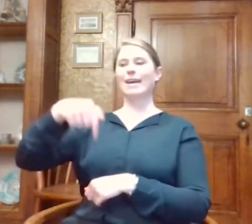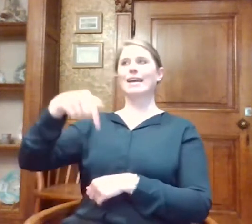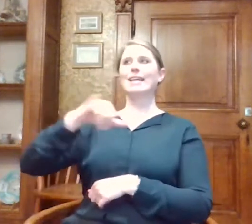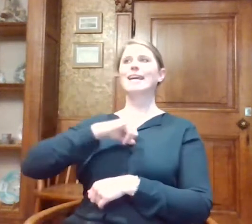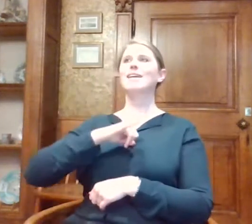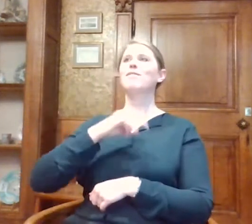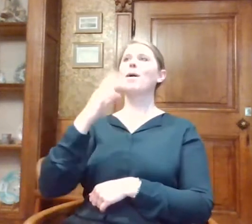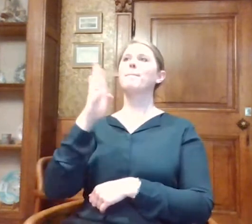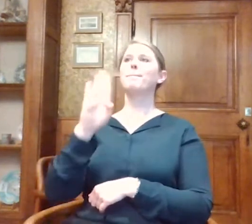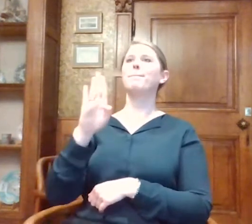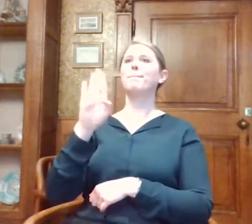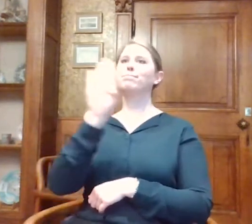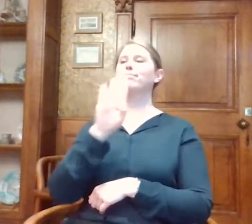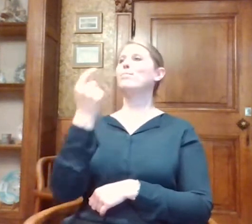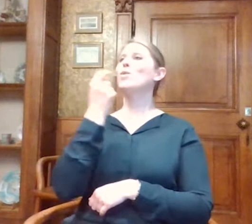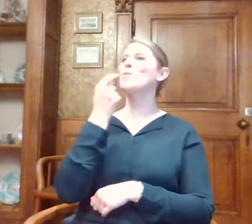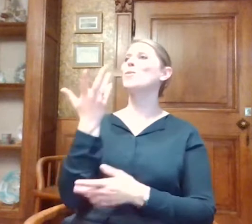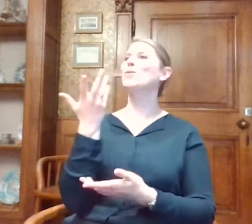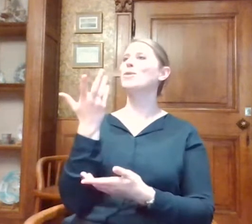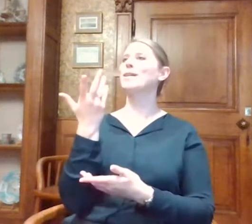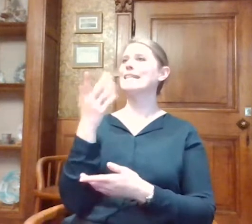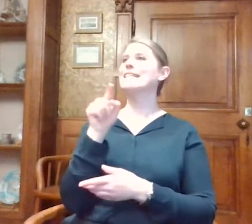gebouw een soort van Bluetooth-zendertjes hangen.